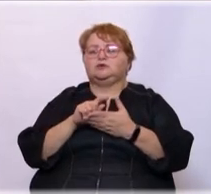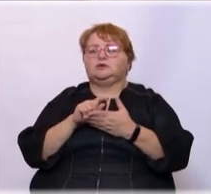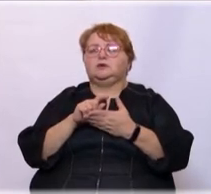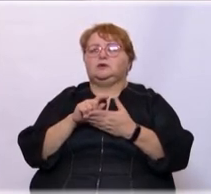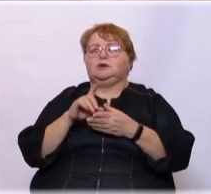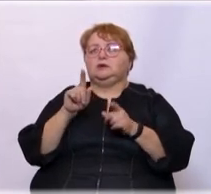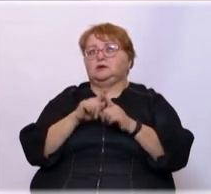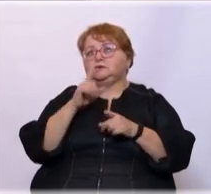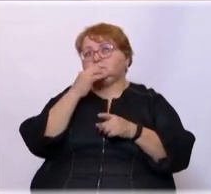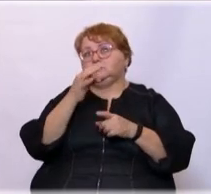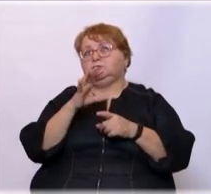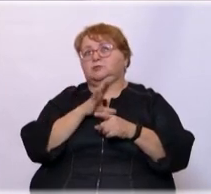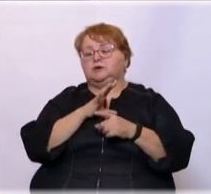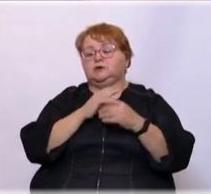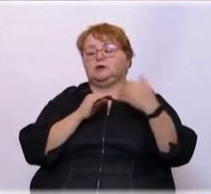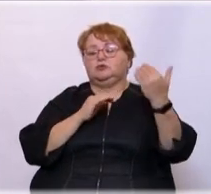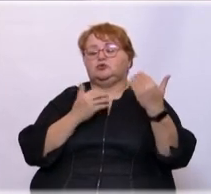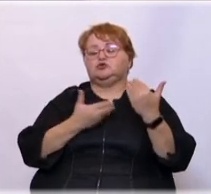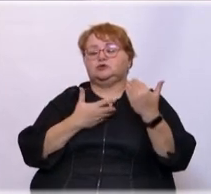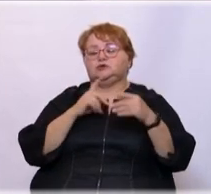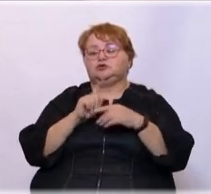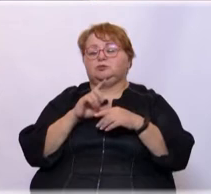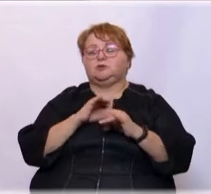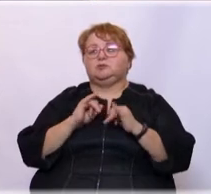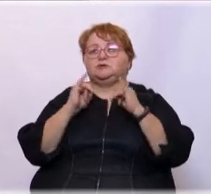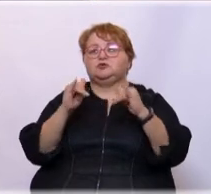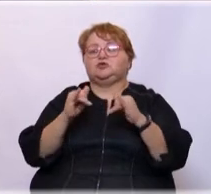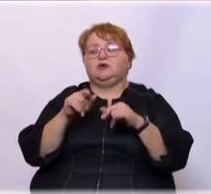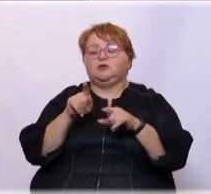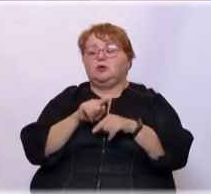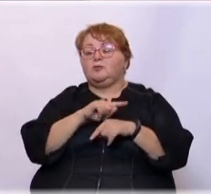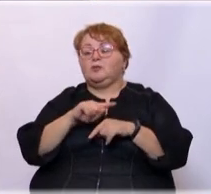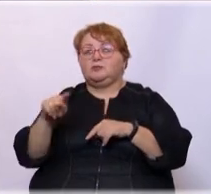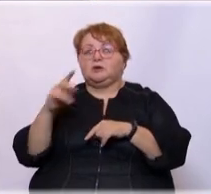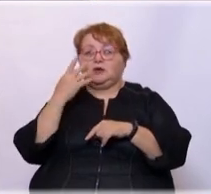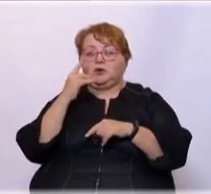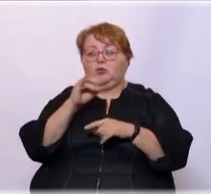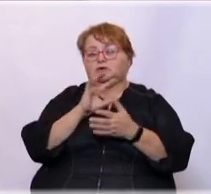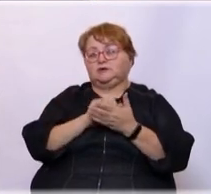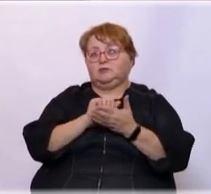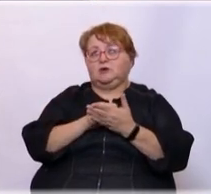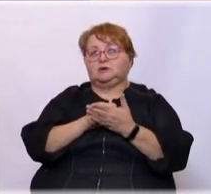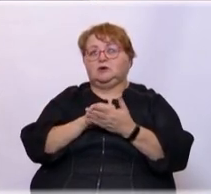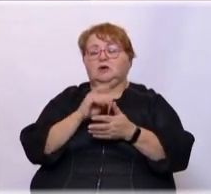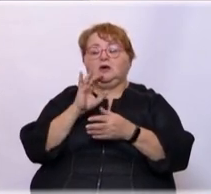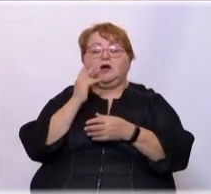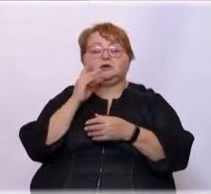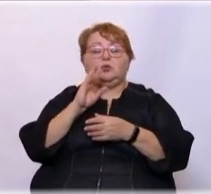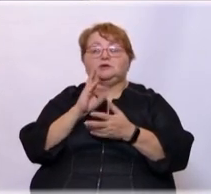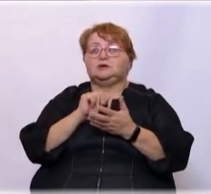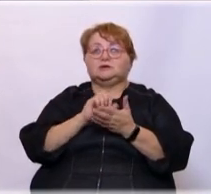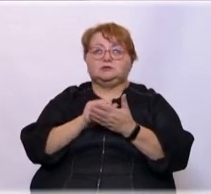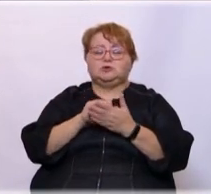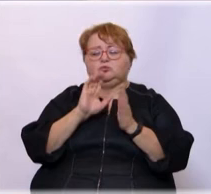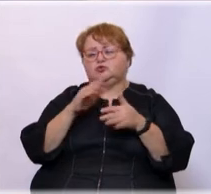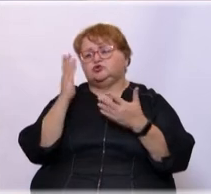так сказать… Его жизнь должна быть этим посвящена хотя бы в тот момент, когда он этим занимается. Когда он не занимается, пусть